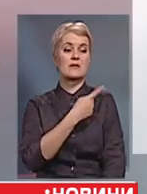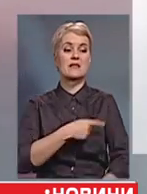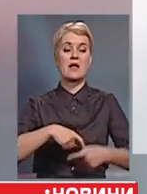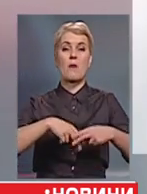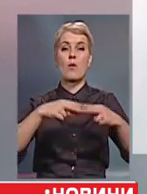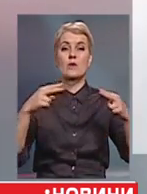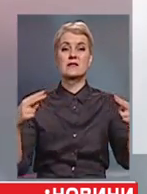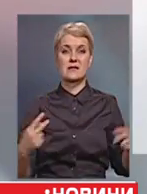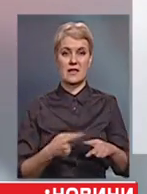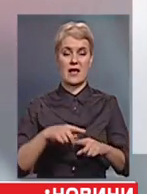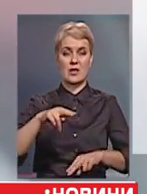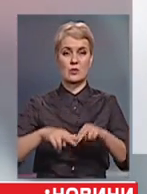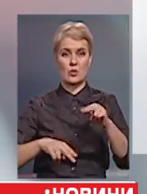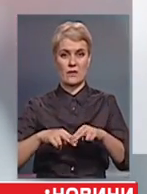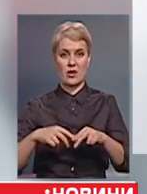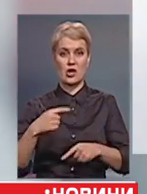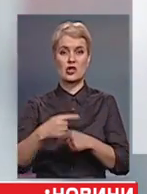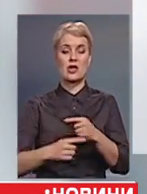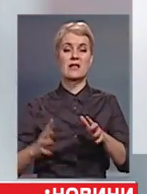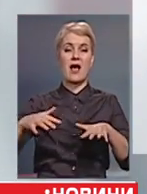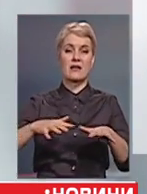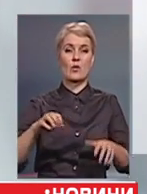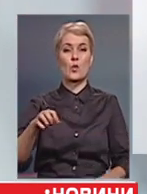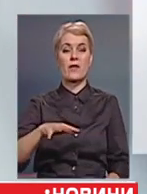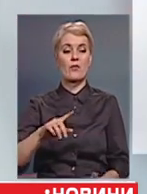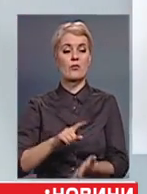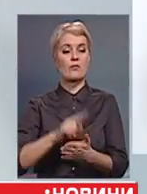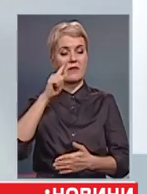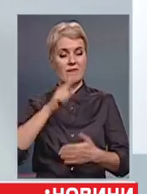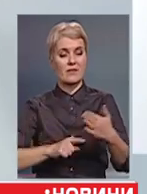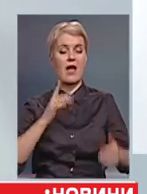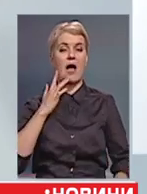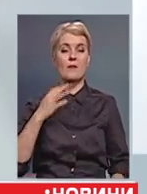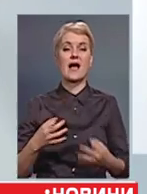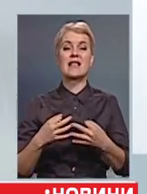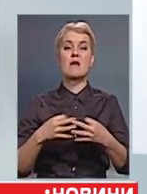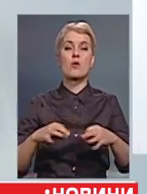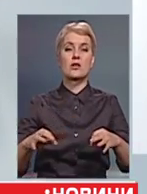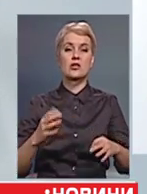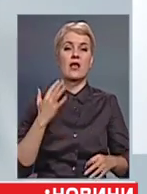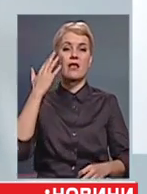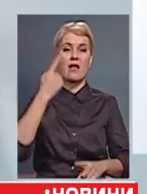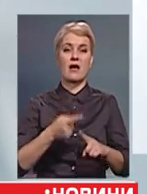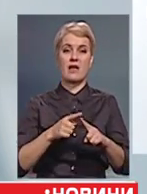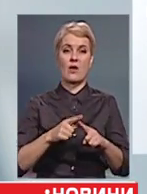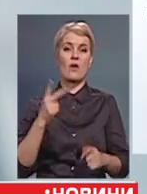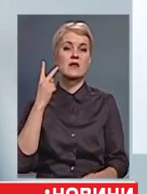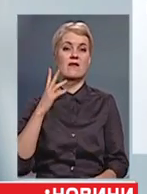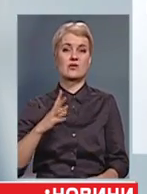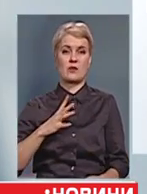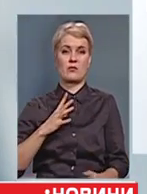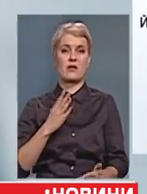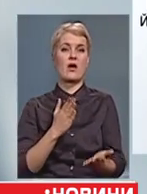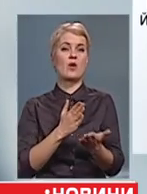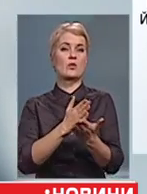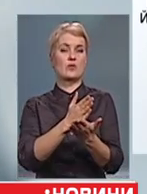які збудували через Атлантику. Європейці мають вірити, що Америка, демократичний ідеал, у якої завжди були маяком надії у